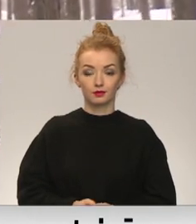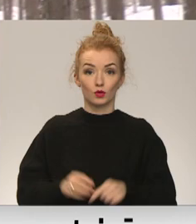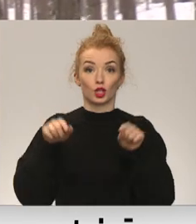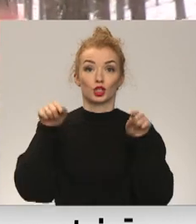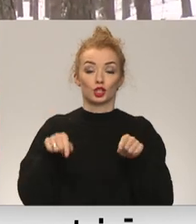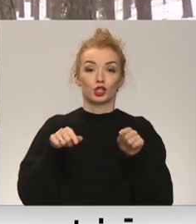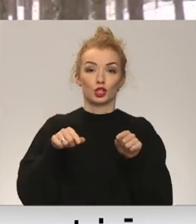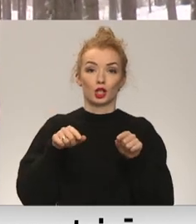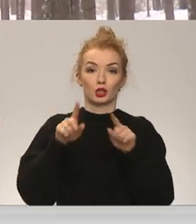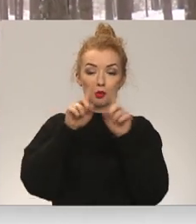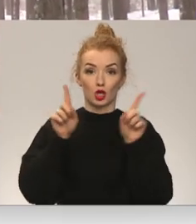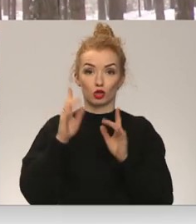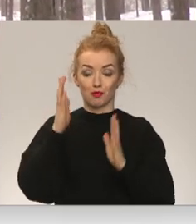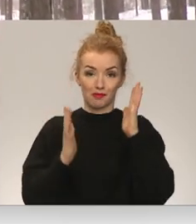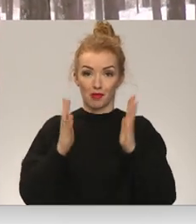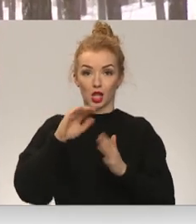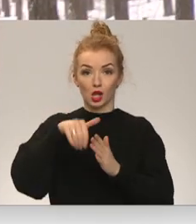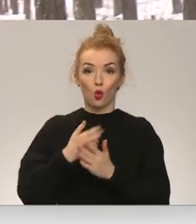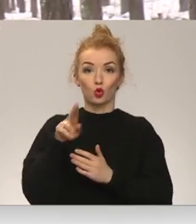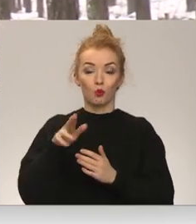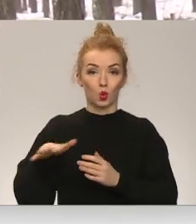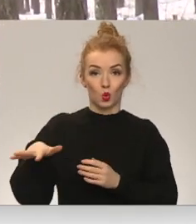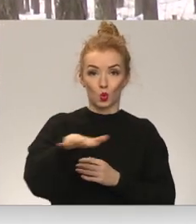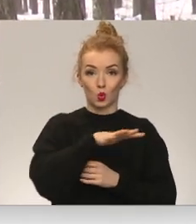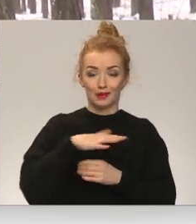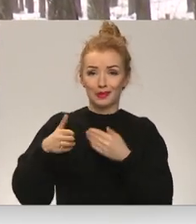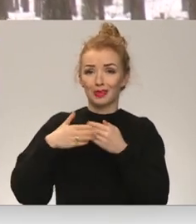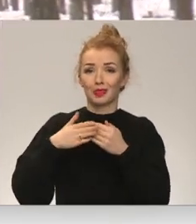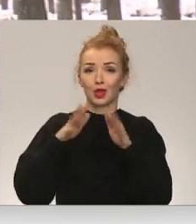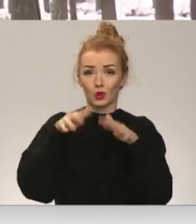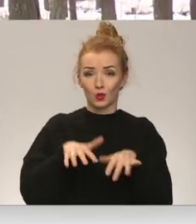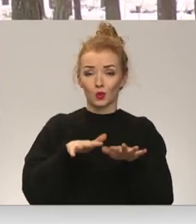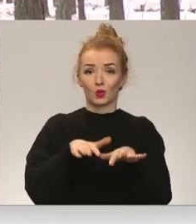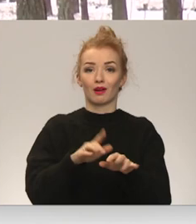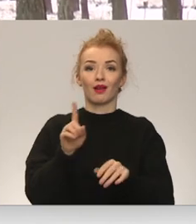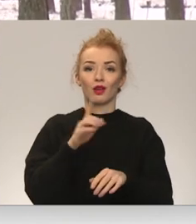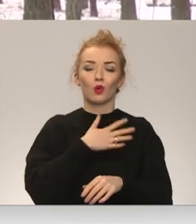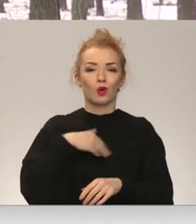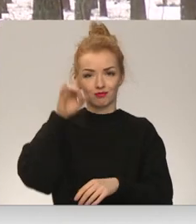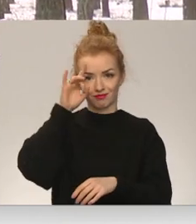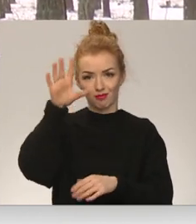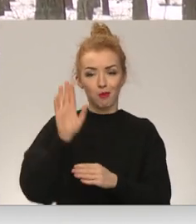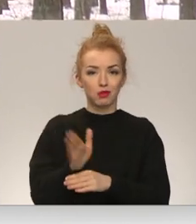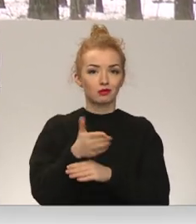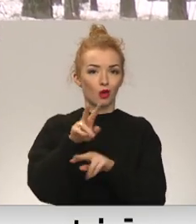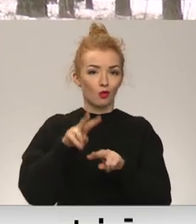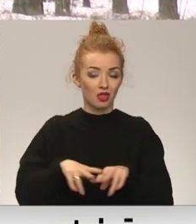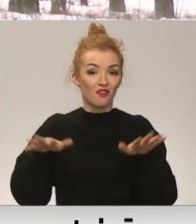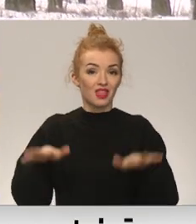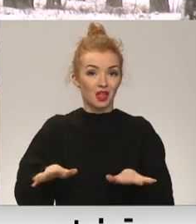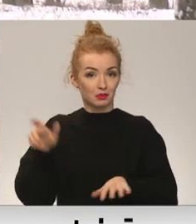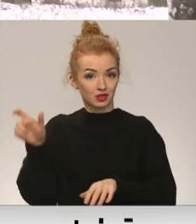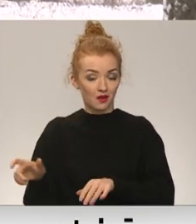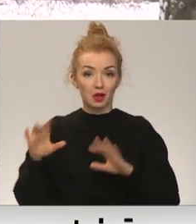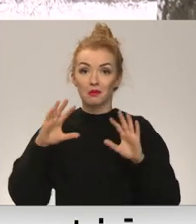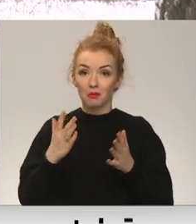Šis priežu meža jaundu bultos pavisam pārdesmit metrus no jūras pašais ir iecienīta pastaigu vietu vietējiem, bet